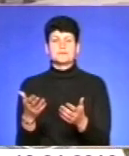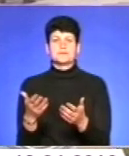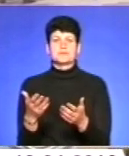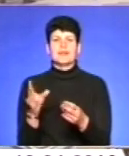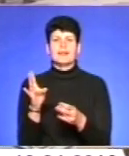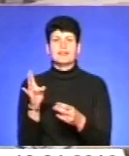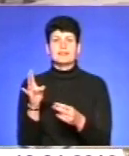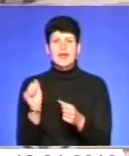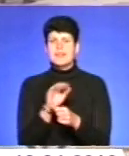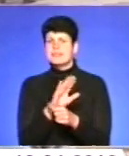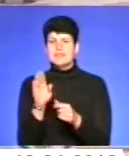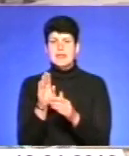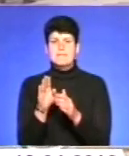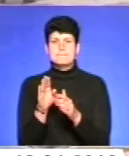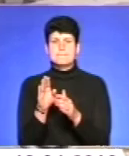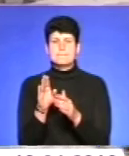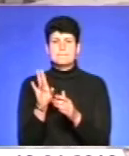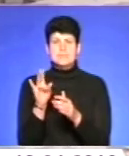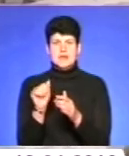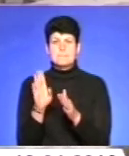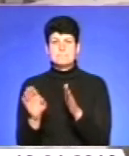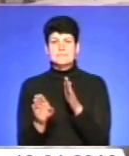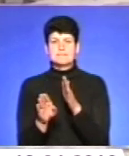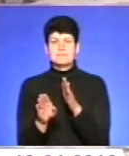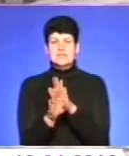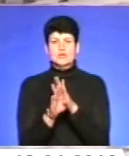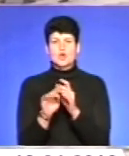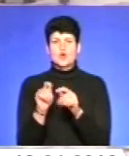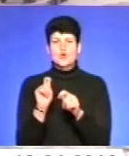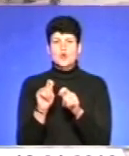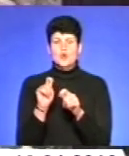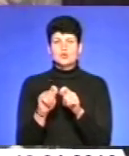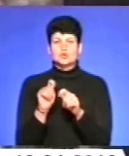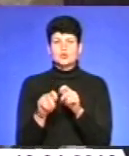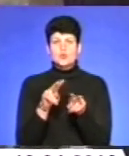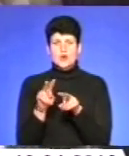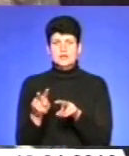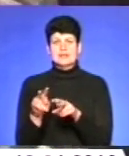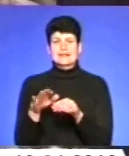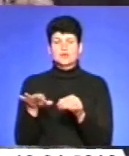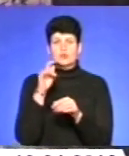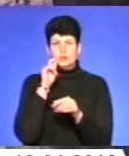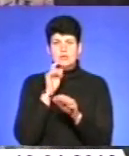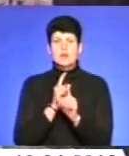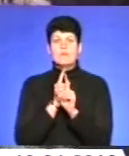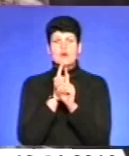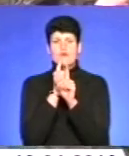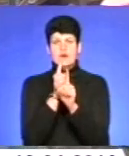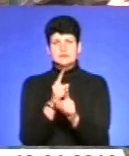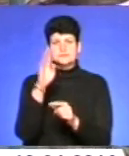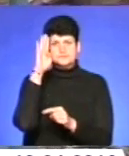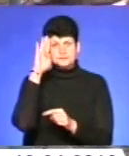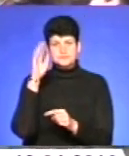непідконтролюваній території України. Провести бійців, які відправилися виконувати